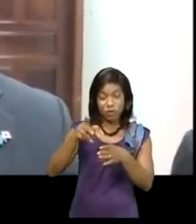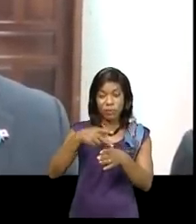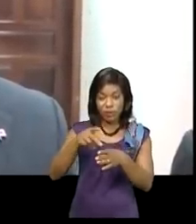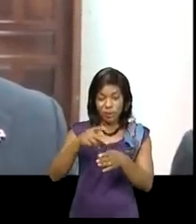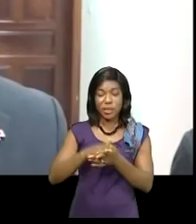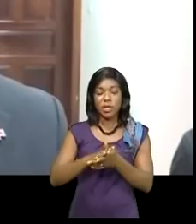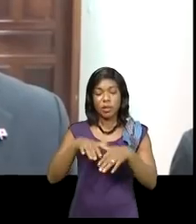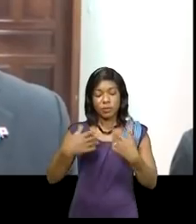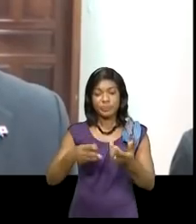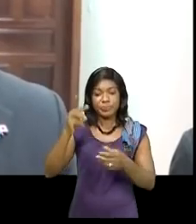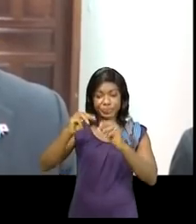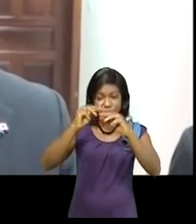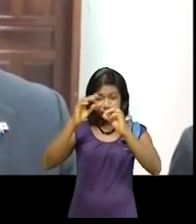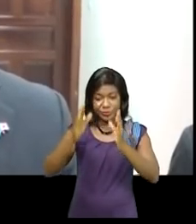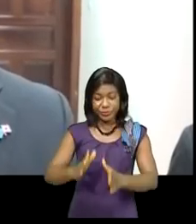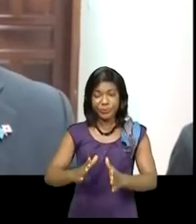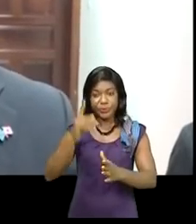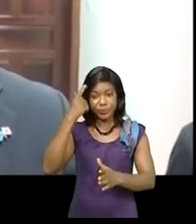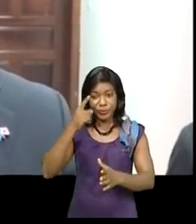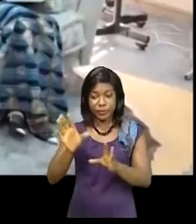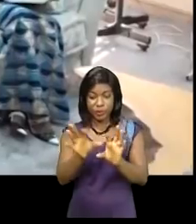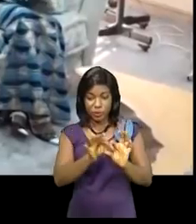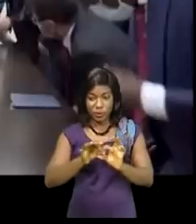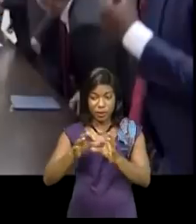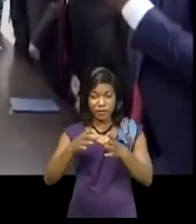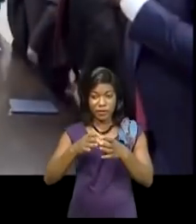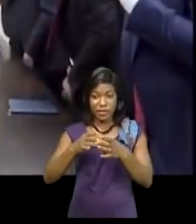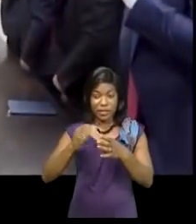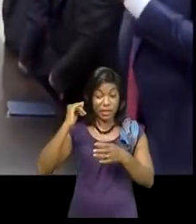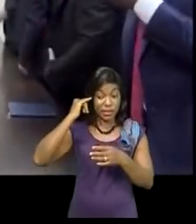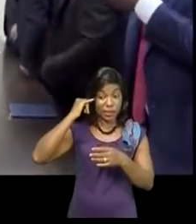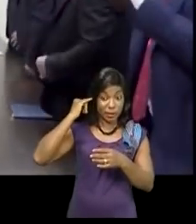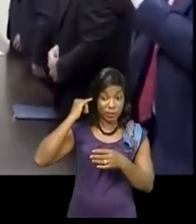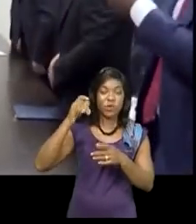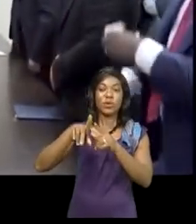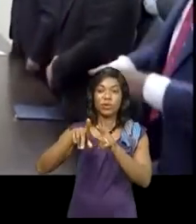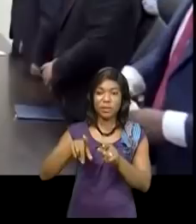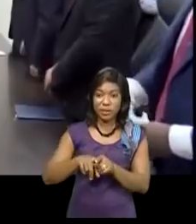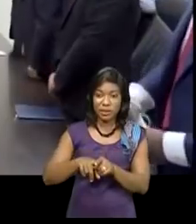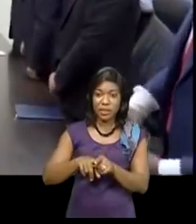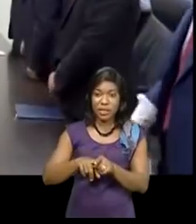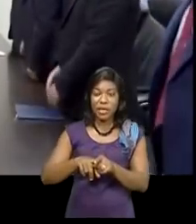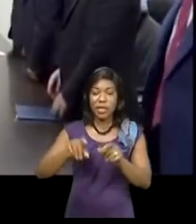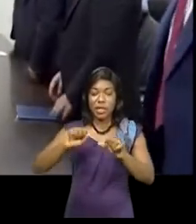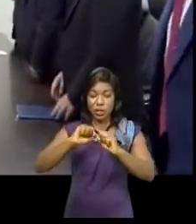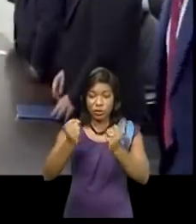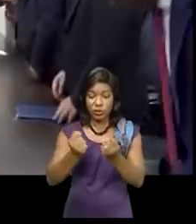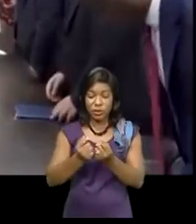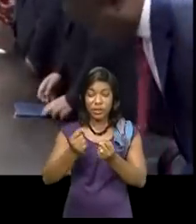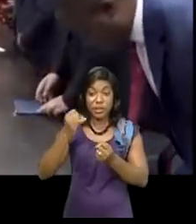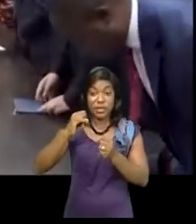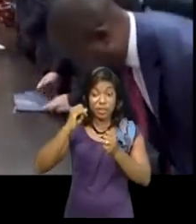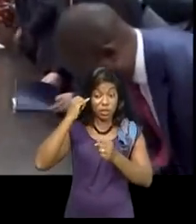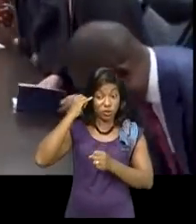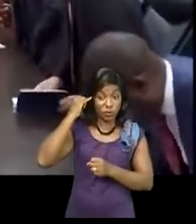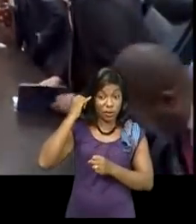collaborent avec la coopération japonaise. Avec INTL, une entreprise publique chinoise